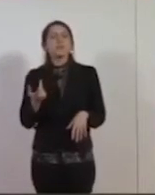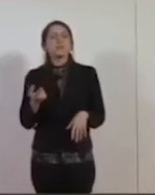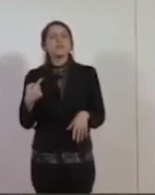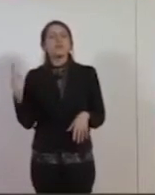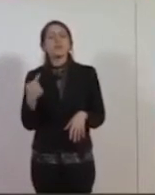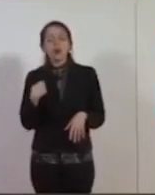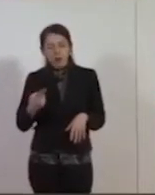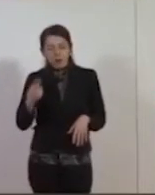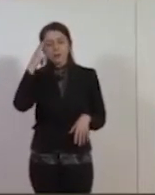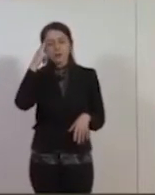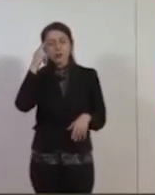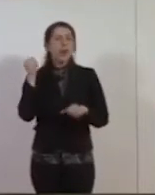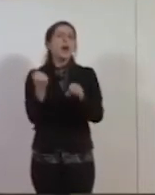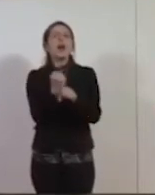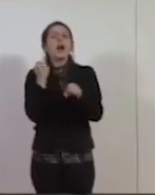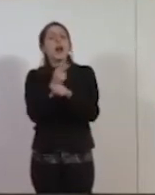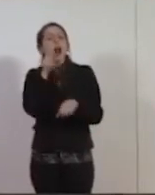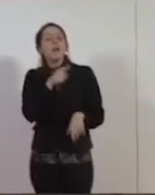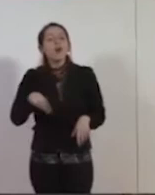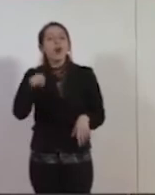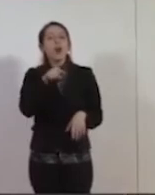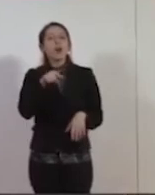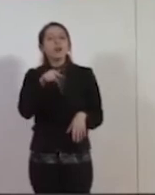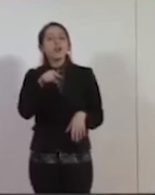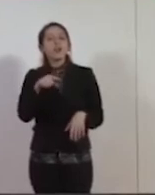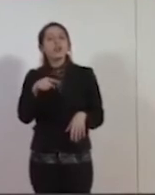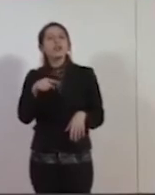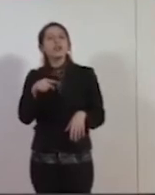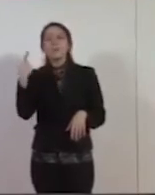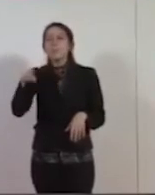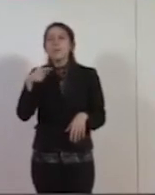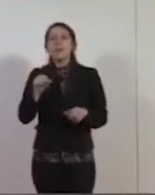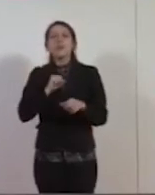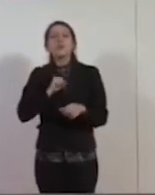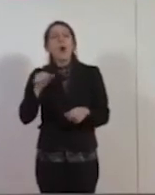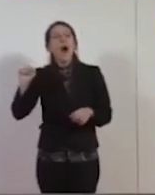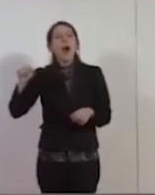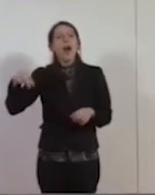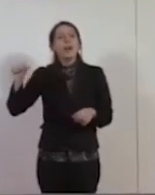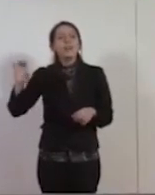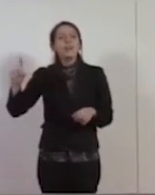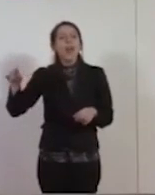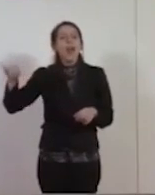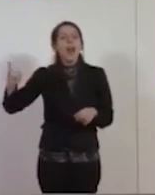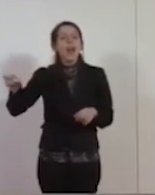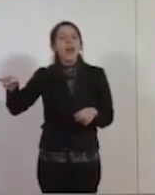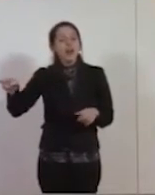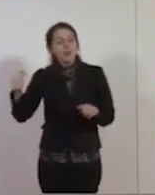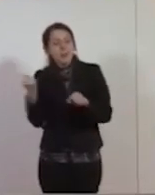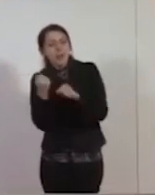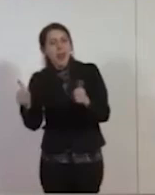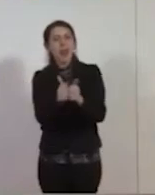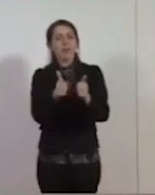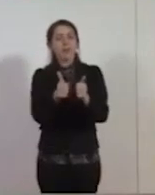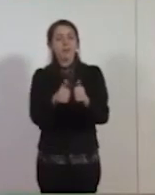vicinanza alle lavoratrici che ho trovato nel leggere la storia di Tina Anselmi. Ma su queste storie di